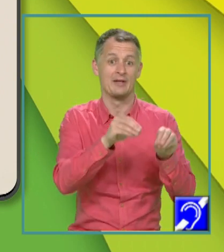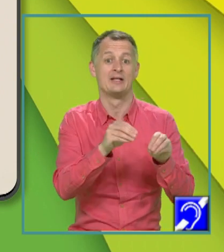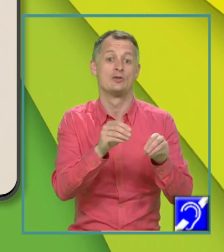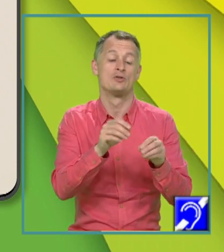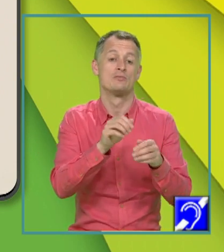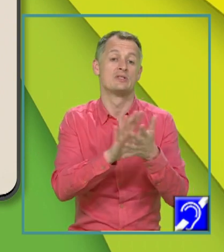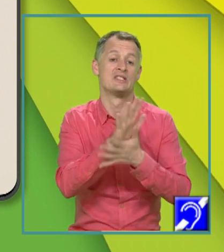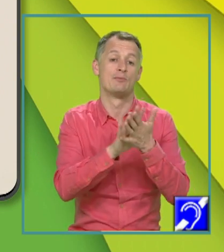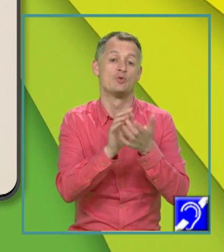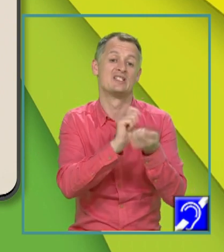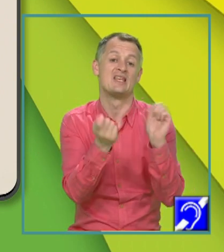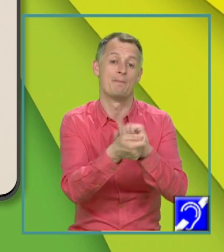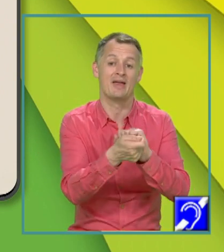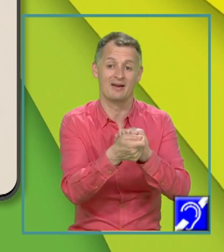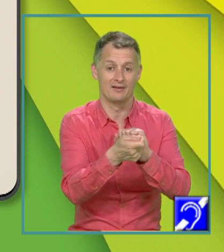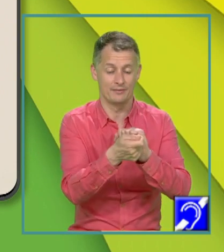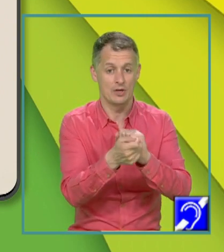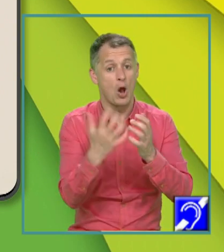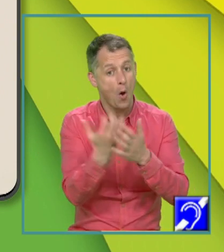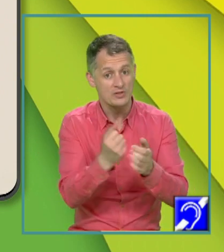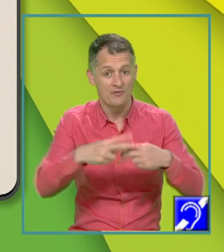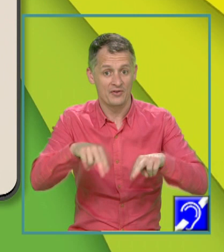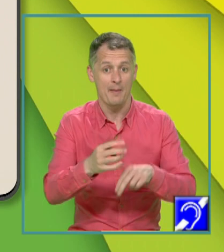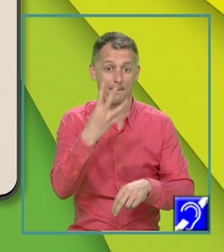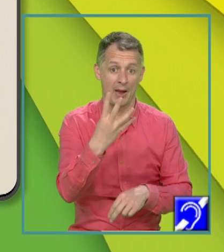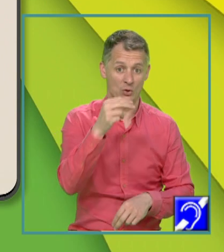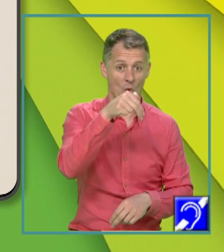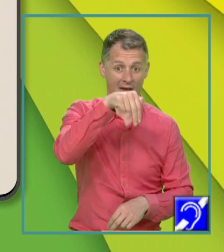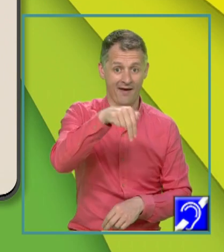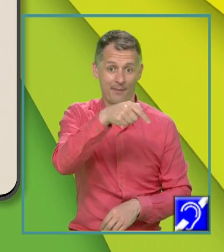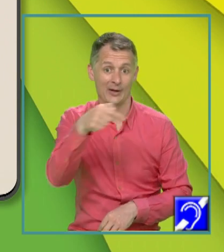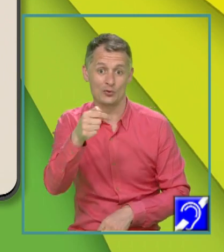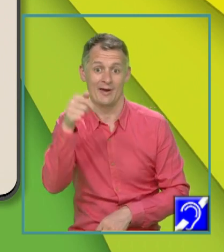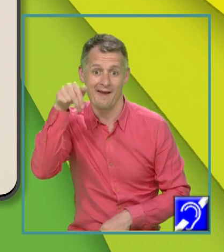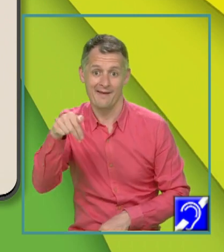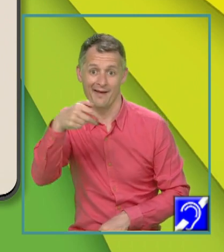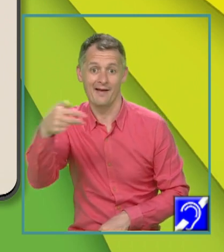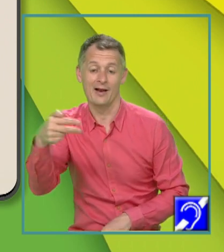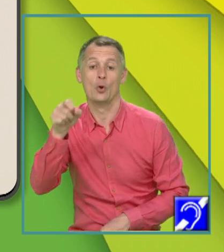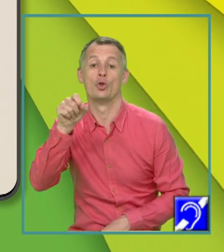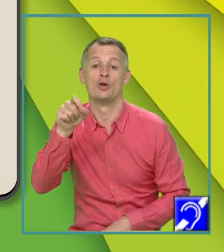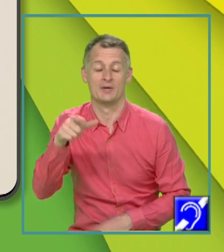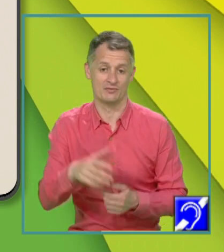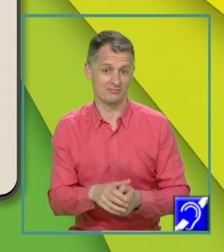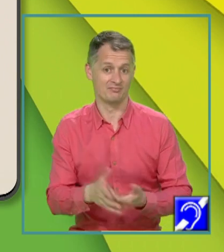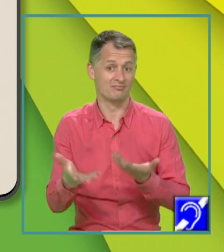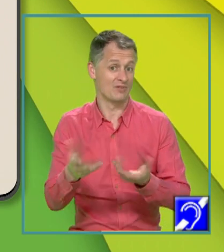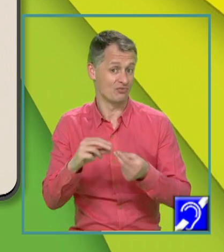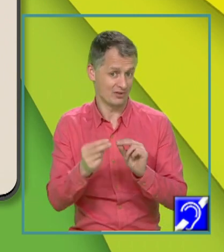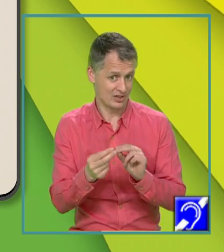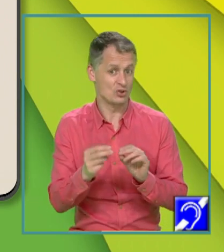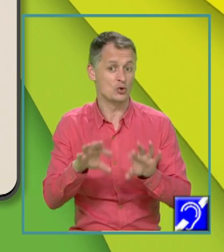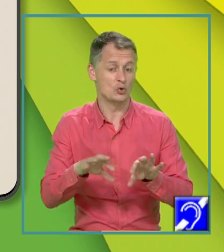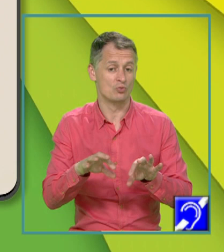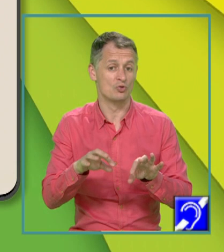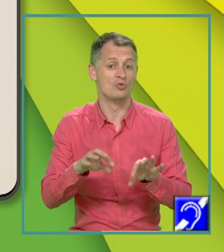schimbat, ceea ce vom obține în final 4N minus N, 3N egal cu 12, ceea ce soluția va fi